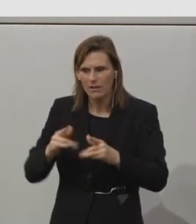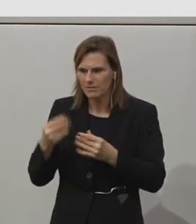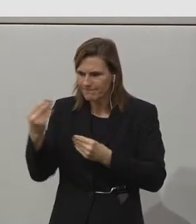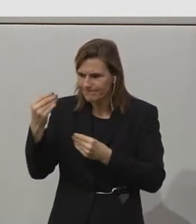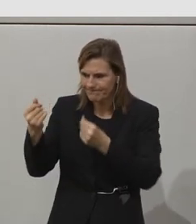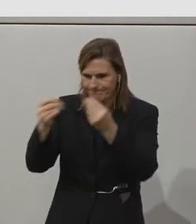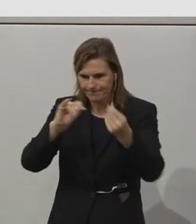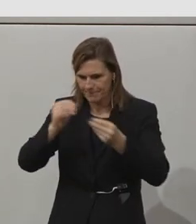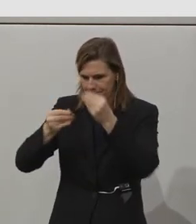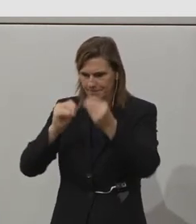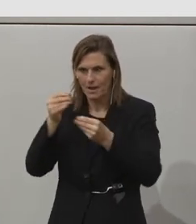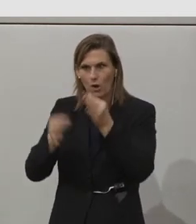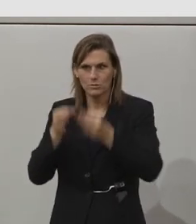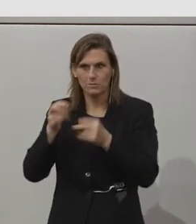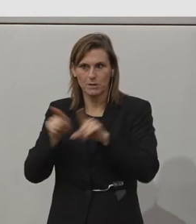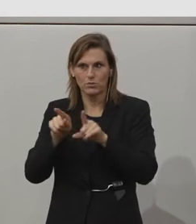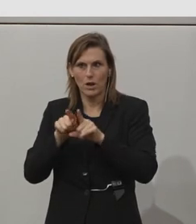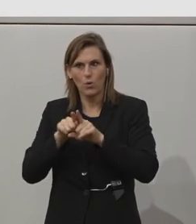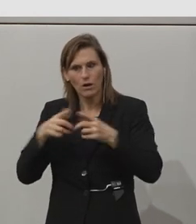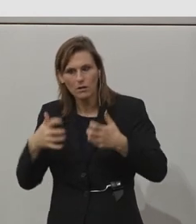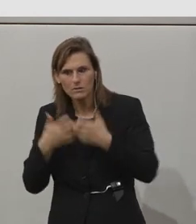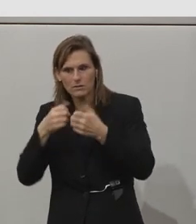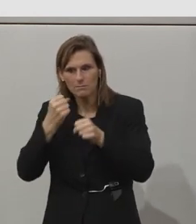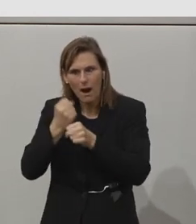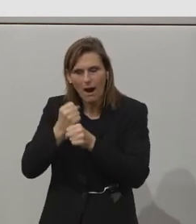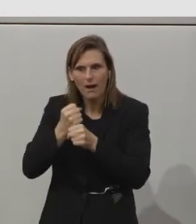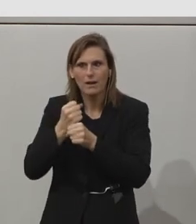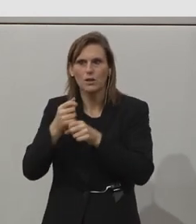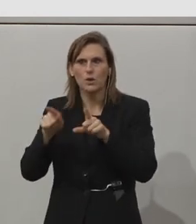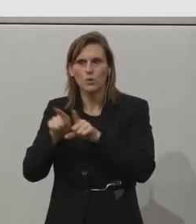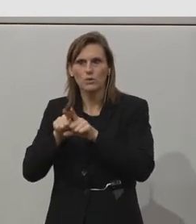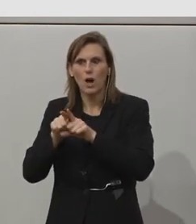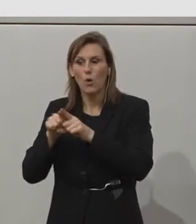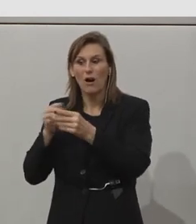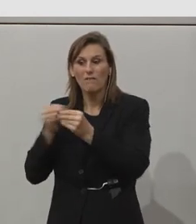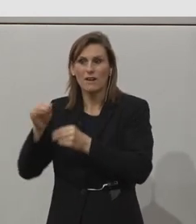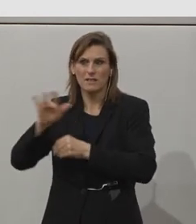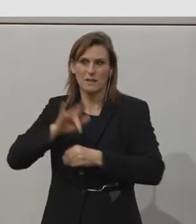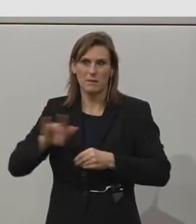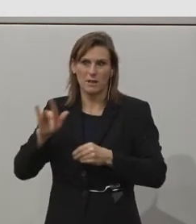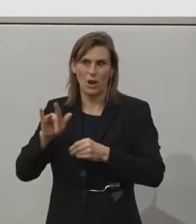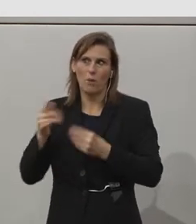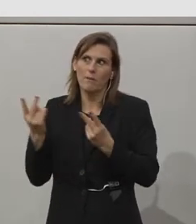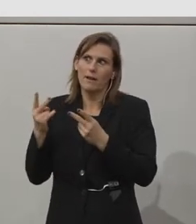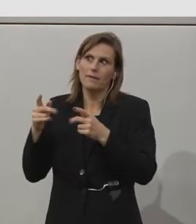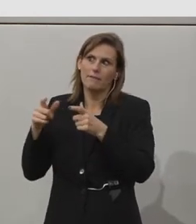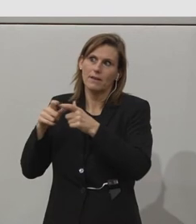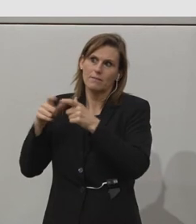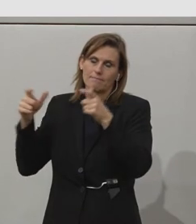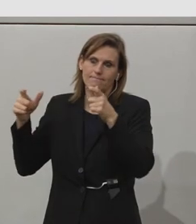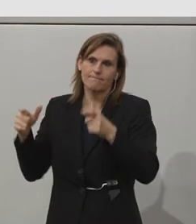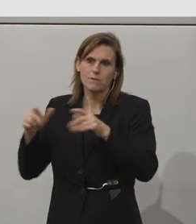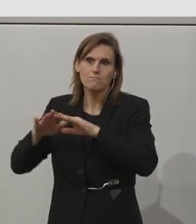ausprobiert und Werkstücke erschafft. Und es ist ein flexibler Raum. Es ist eine Bühne und es ist ein